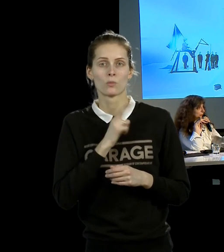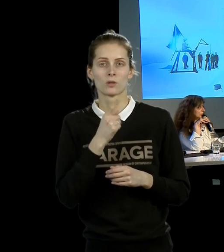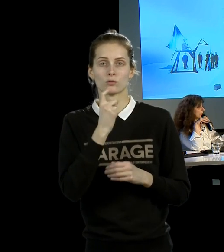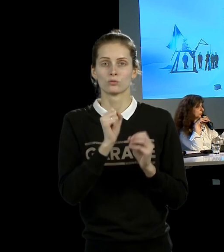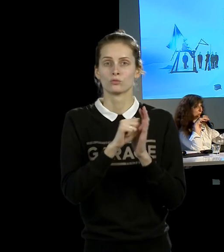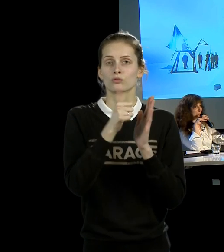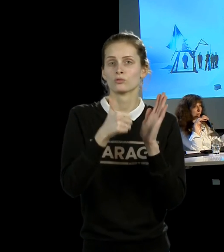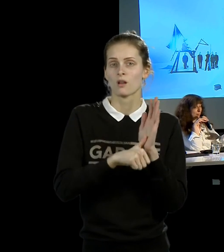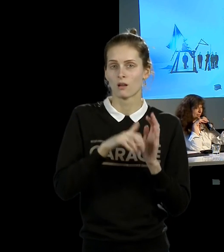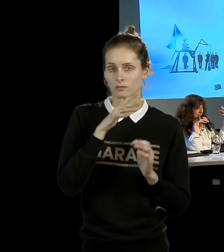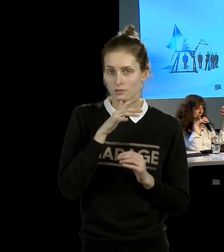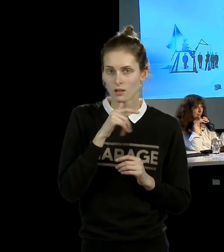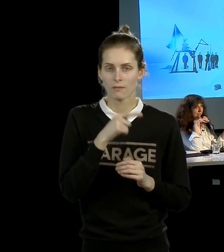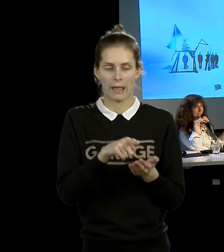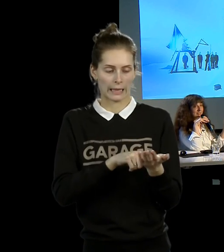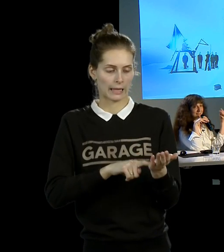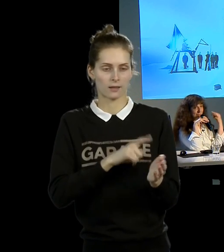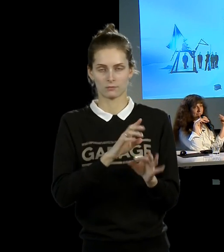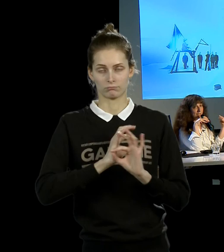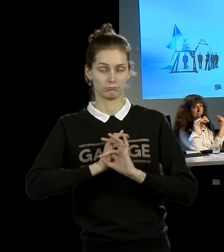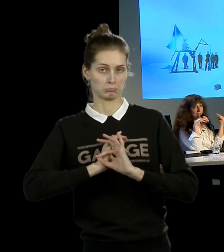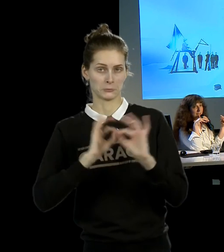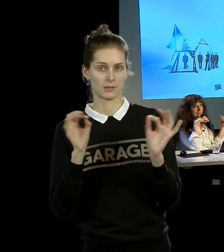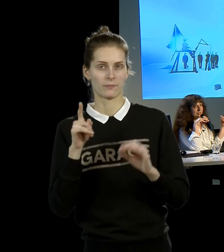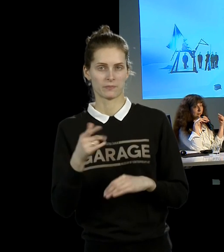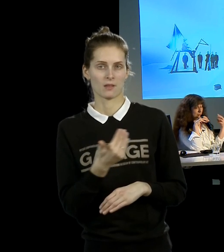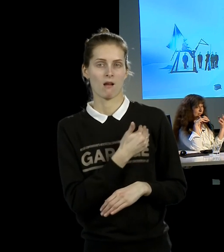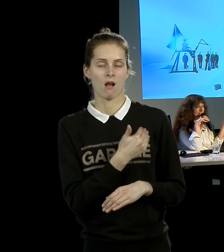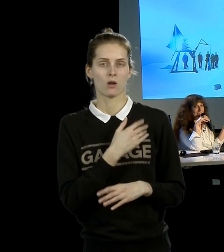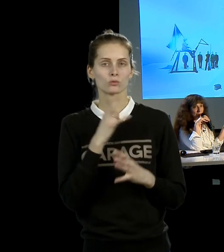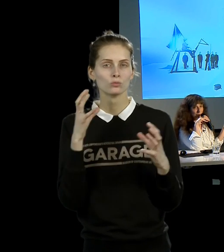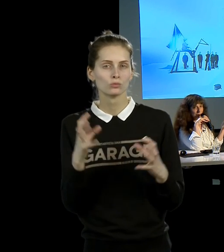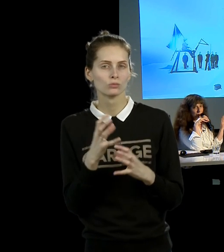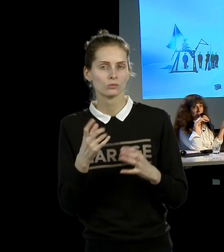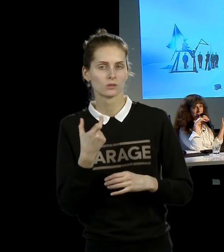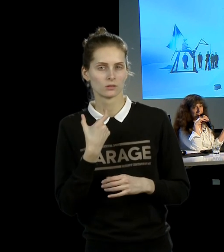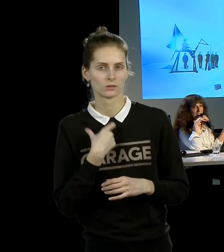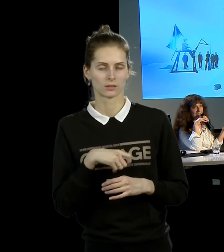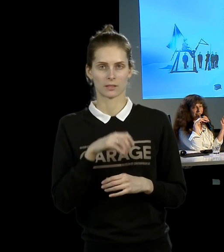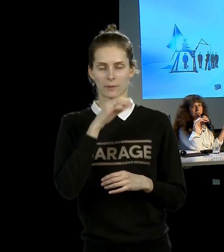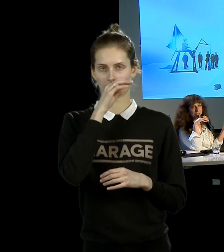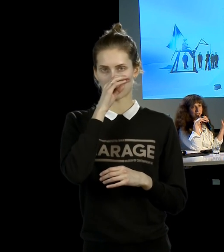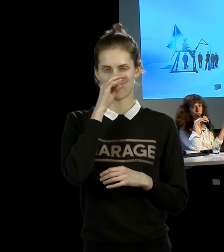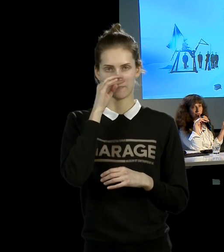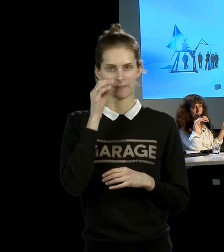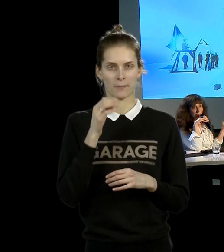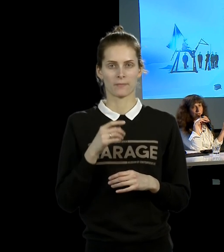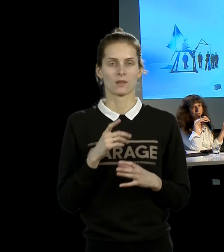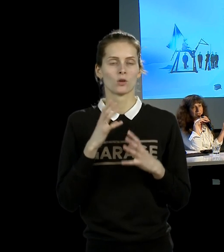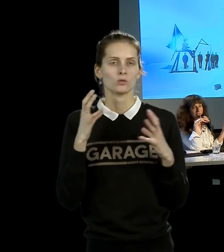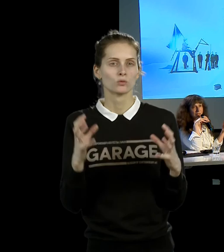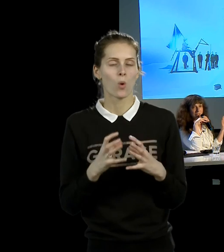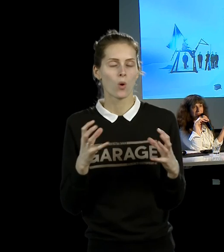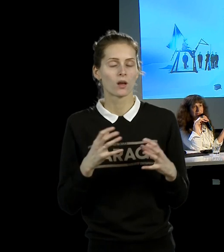То есть у нее есть вот это, сохранить себя и сохранить... Одна история про то, как сохранить эфемерное искусство